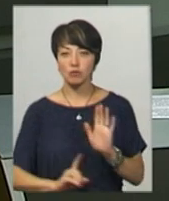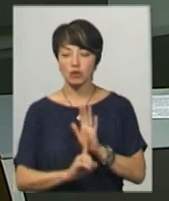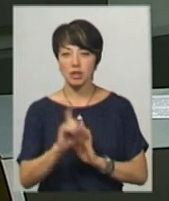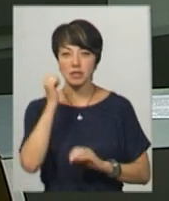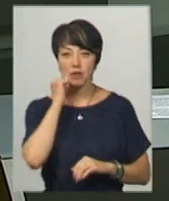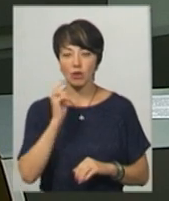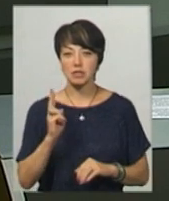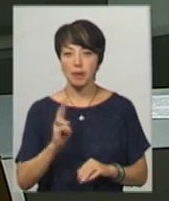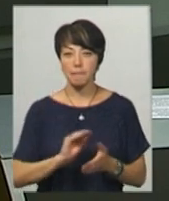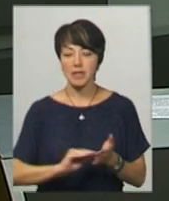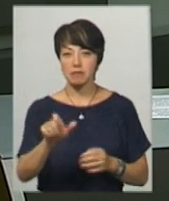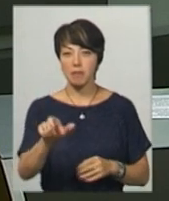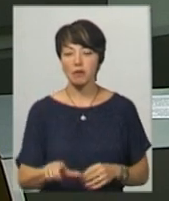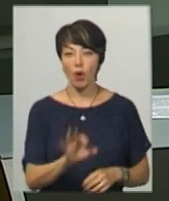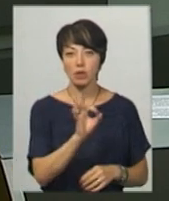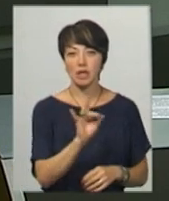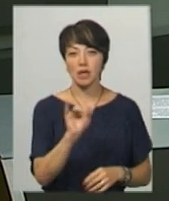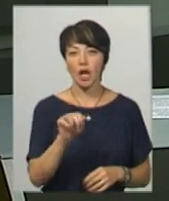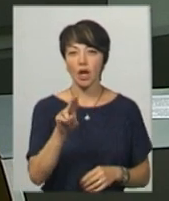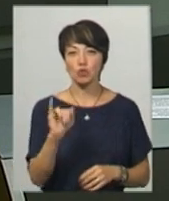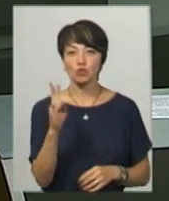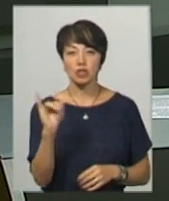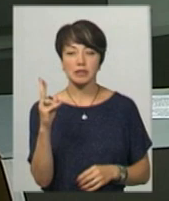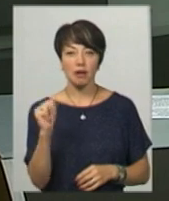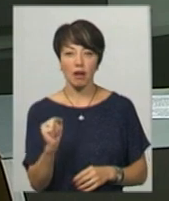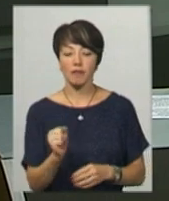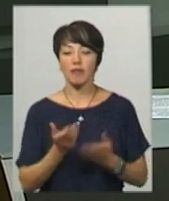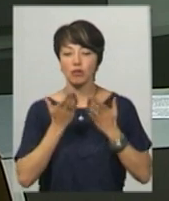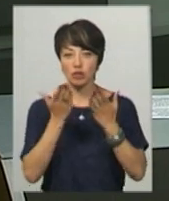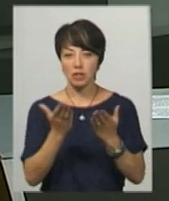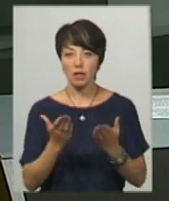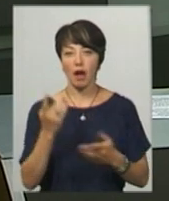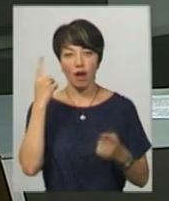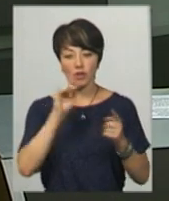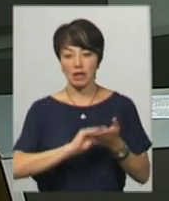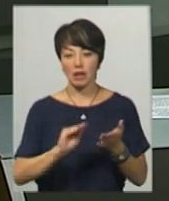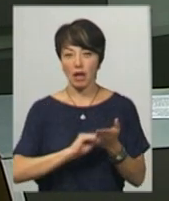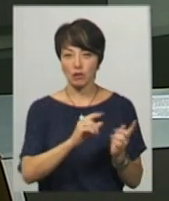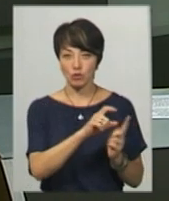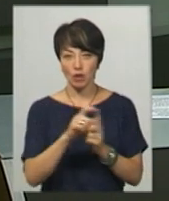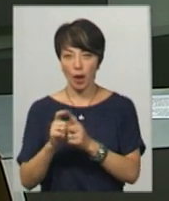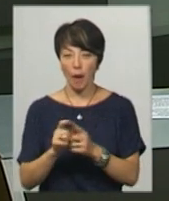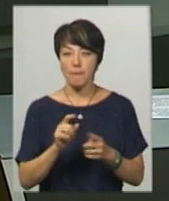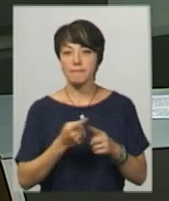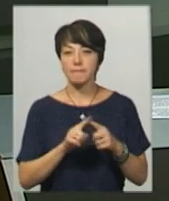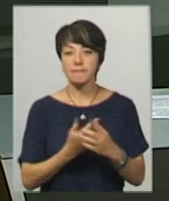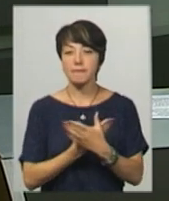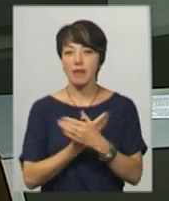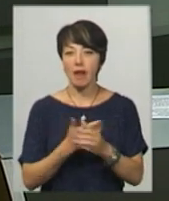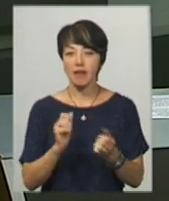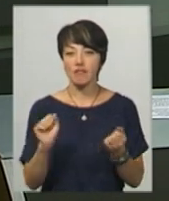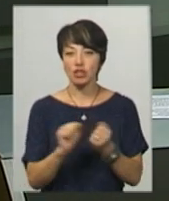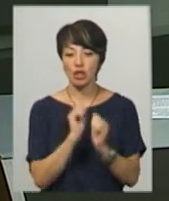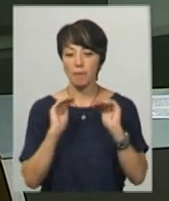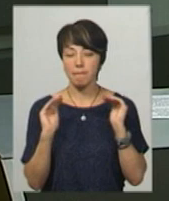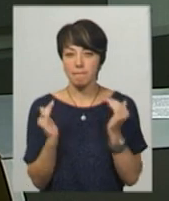старокостянтинівська письменниця Оксана Радушинська. Вона начитує авторський текст повісті «Метелики у крижаних панцирах», який